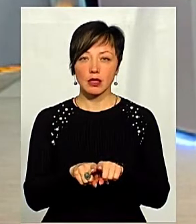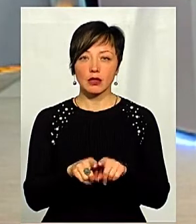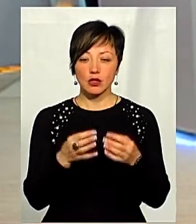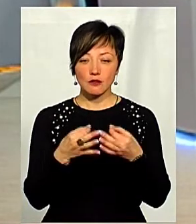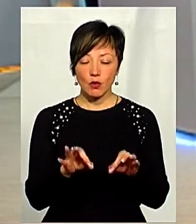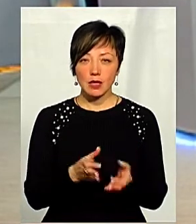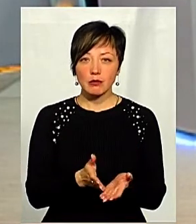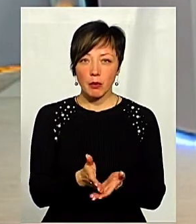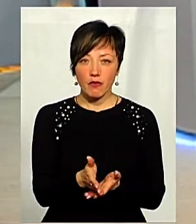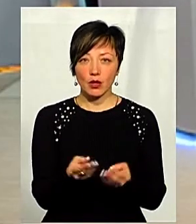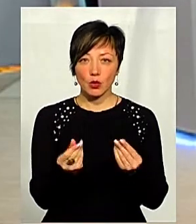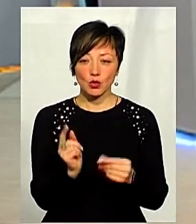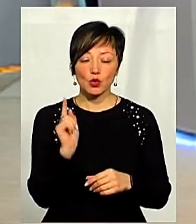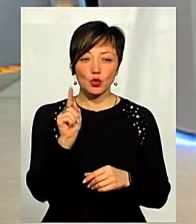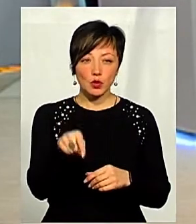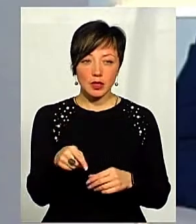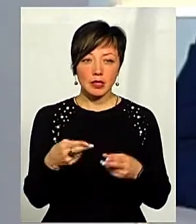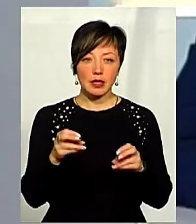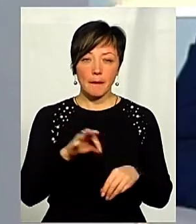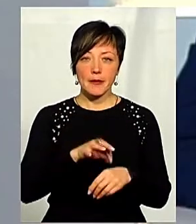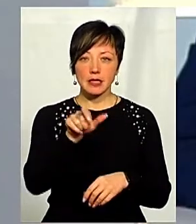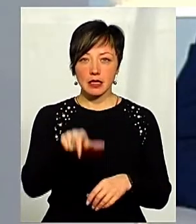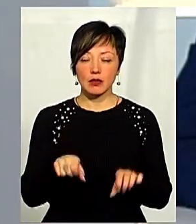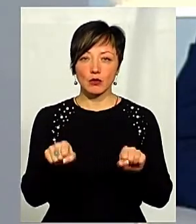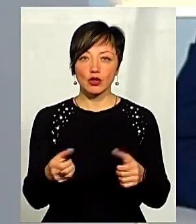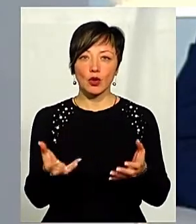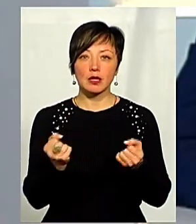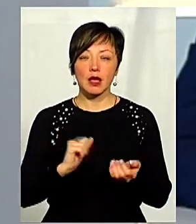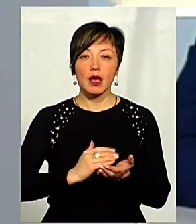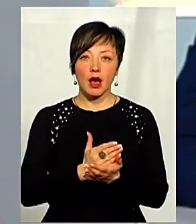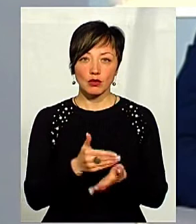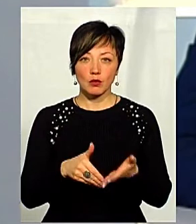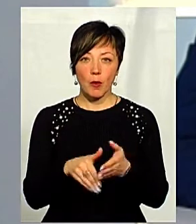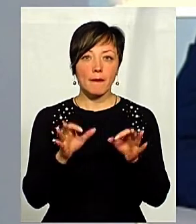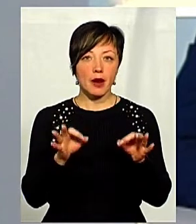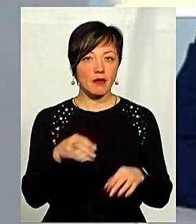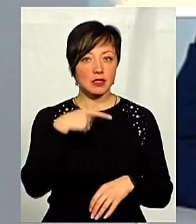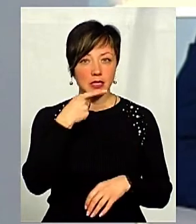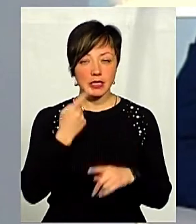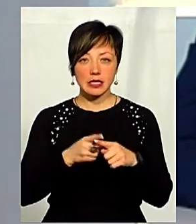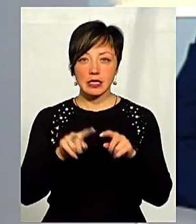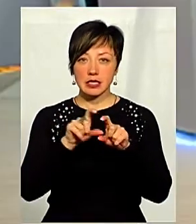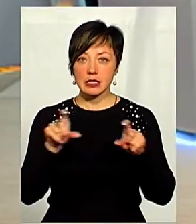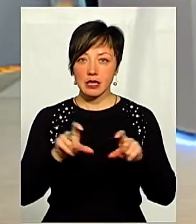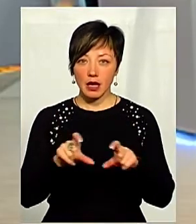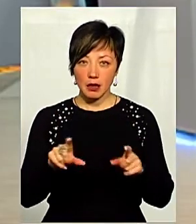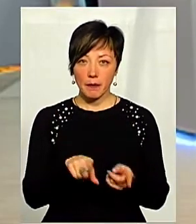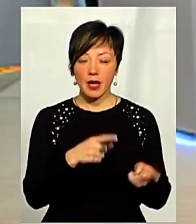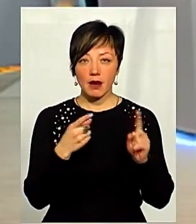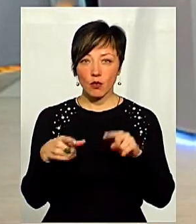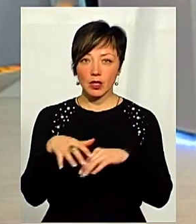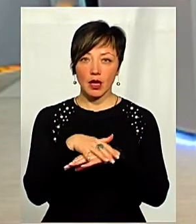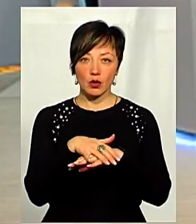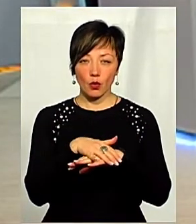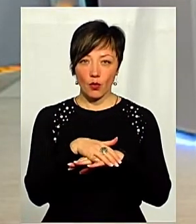кошти там, туди, де пацієнт може отримати якісну допомогу, тому що ви правильно сказали, що ці заклади переводяться саме на ринкові рейки.